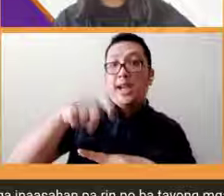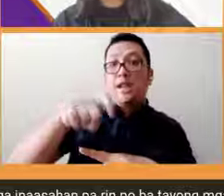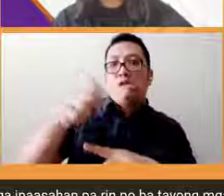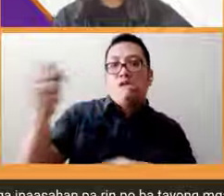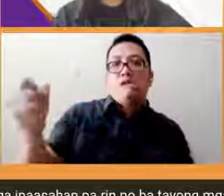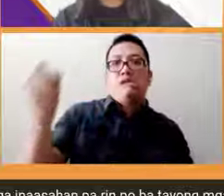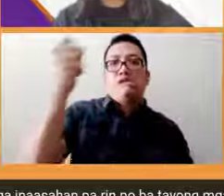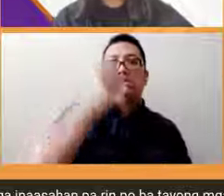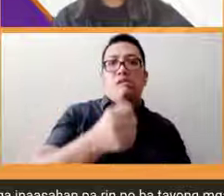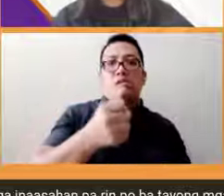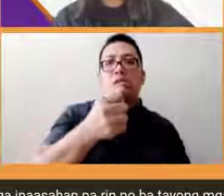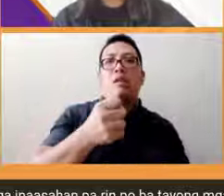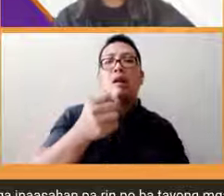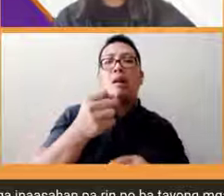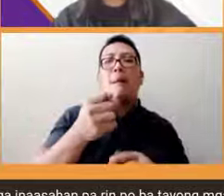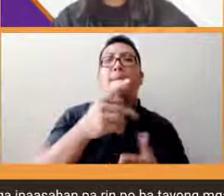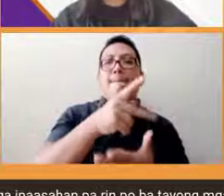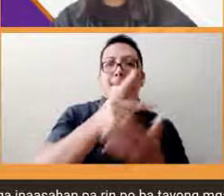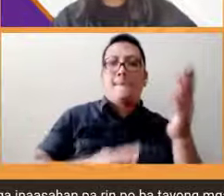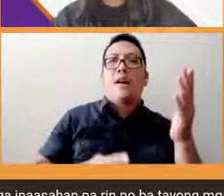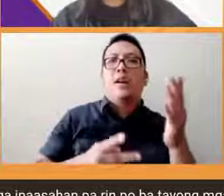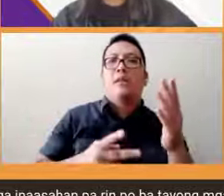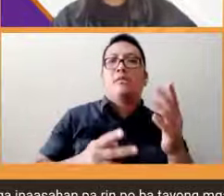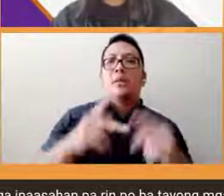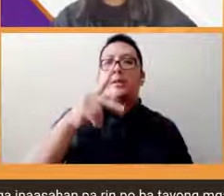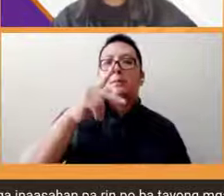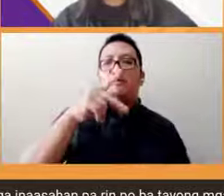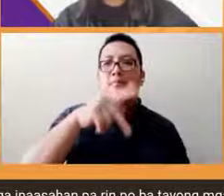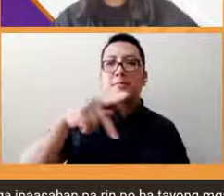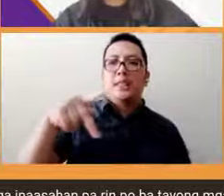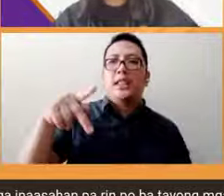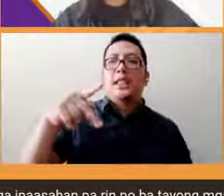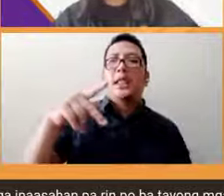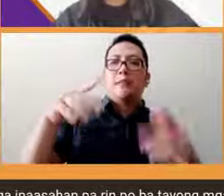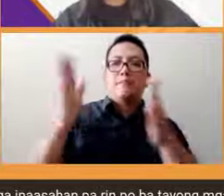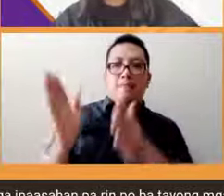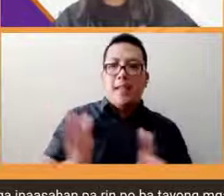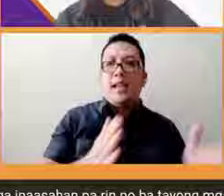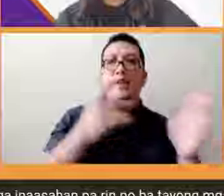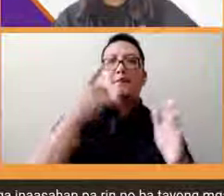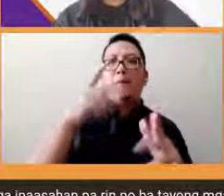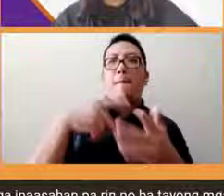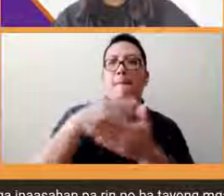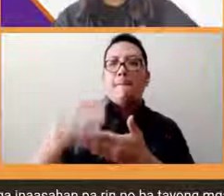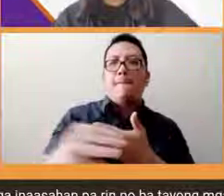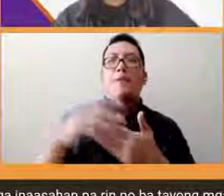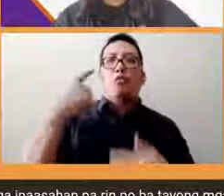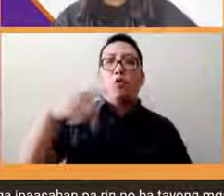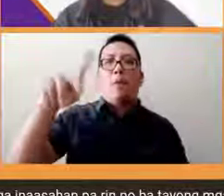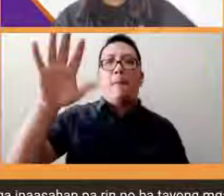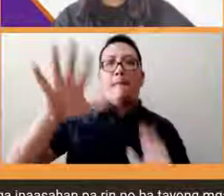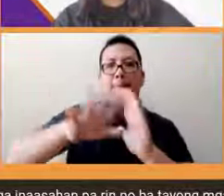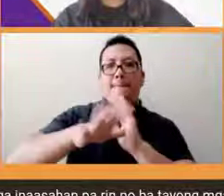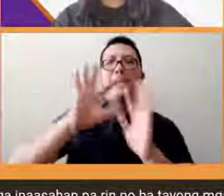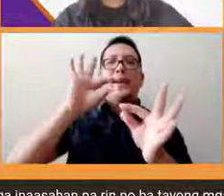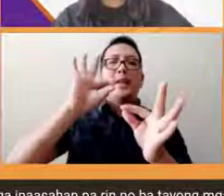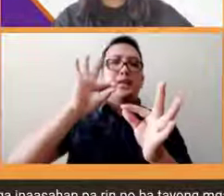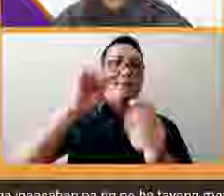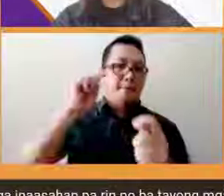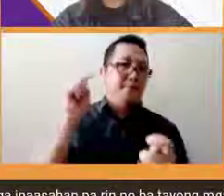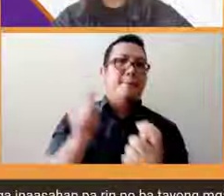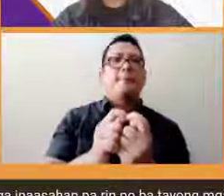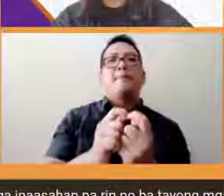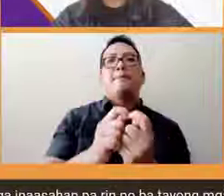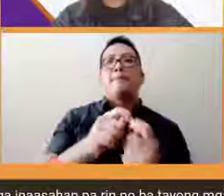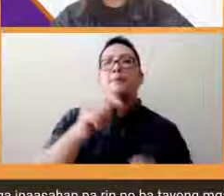natin as part of all the PPAs or the plans programs and activities of COMELEC particularly sa Vulnerable Sector's Office